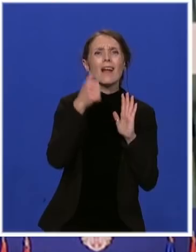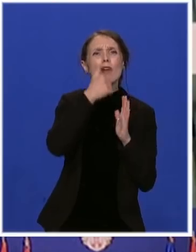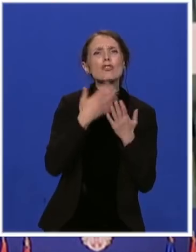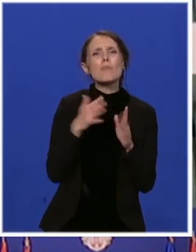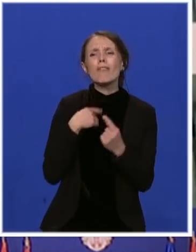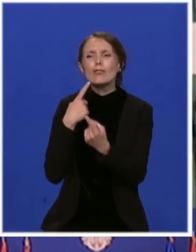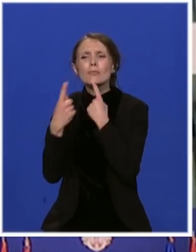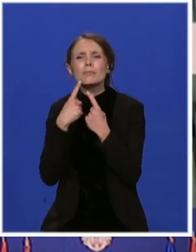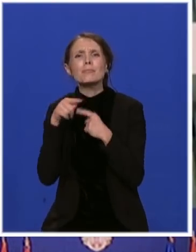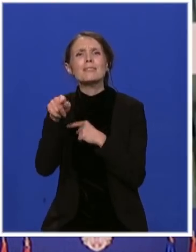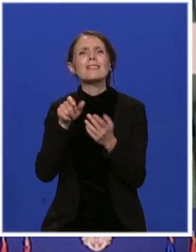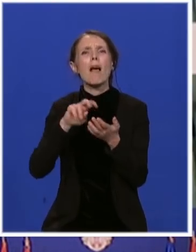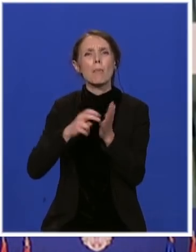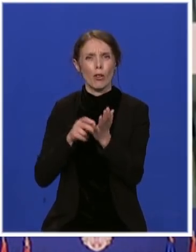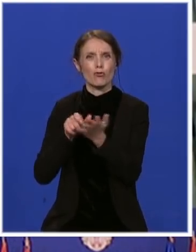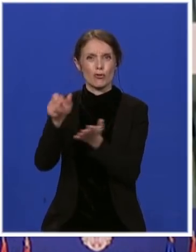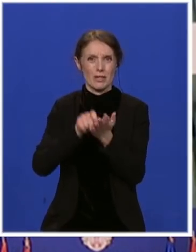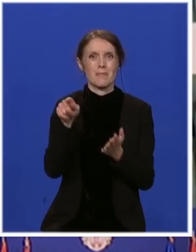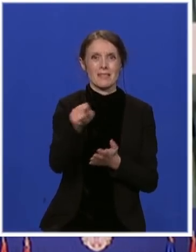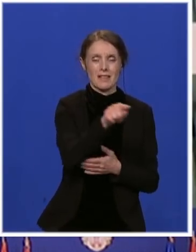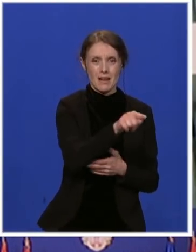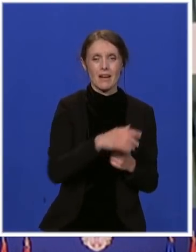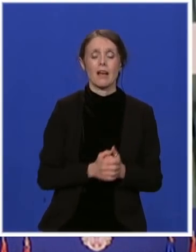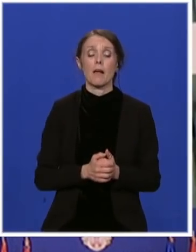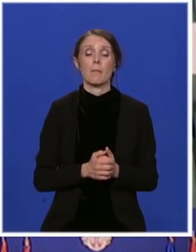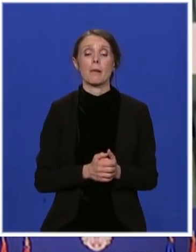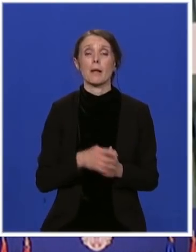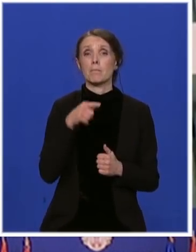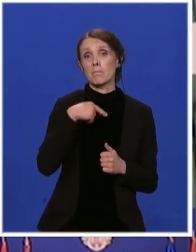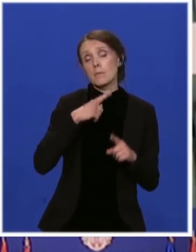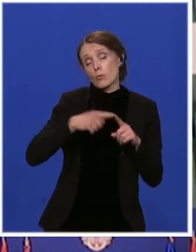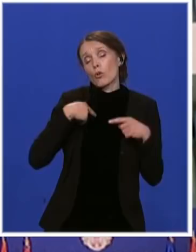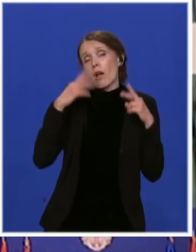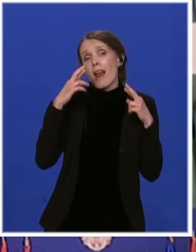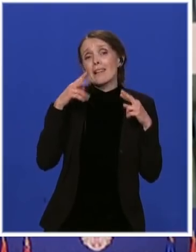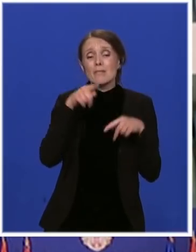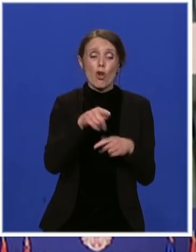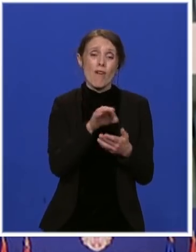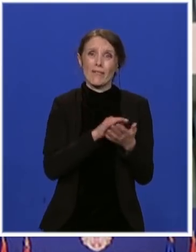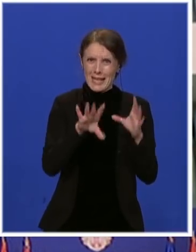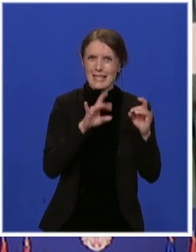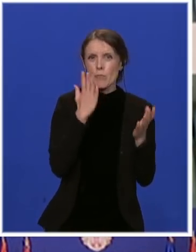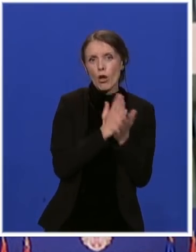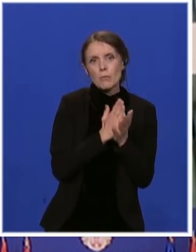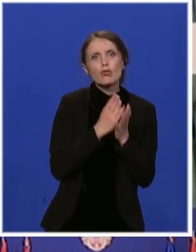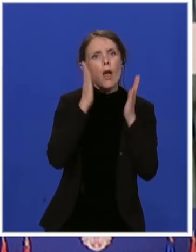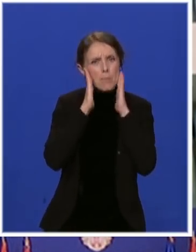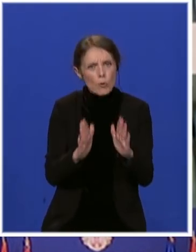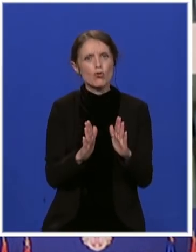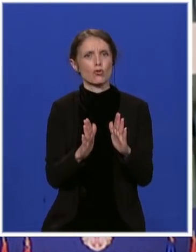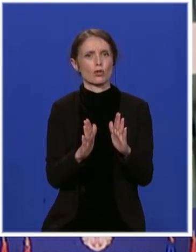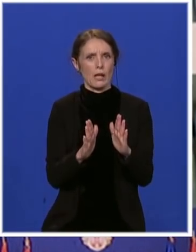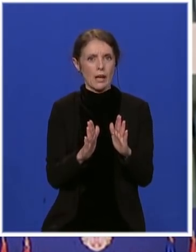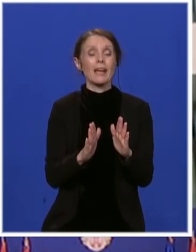strankama i zato se nadam da će ovo biti pošteni izbori u Srbiji i da će Srbija posle toga